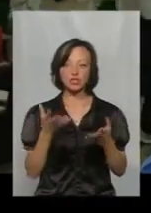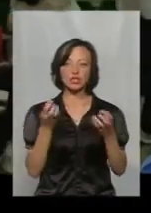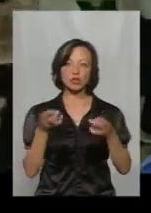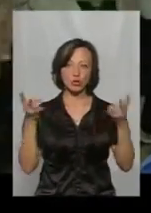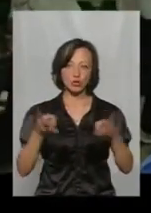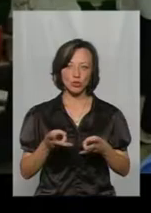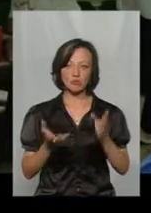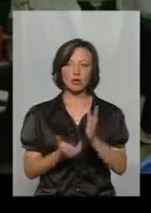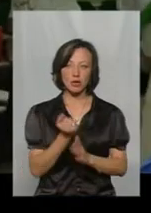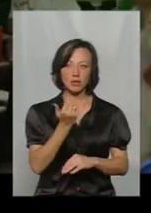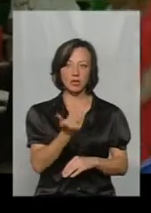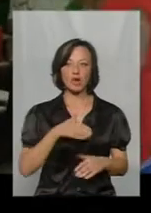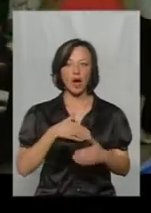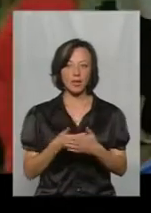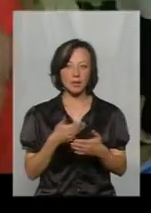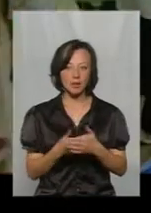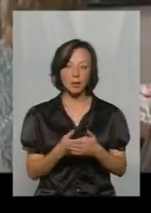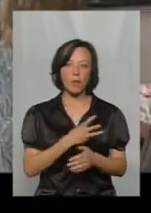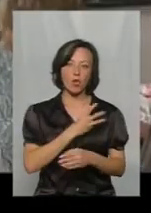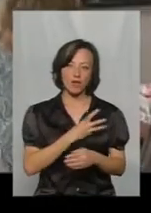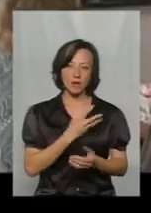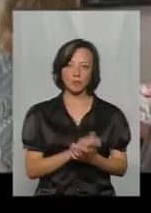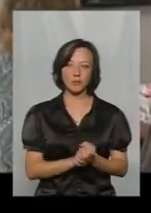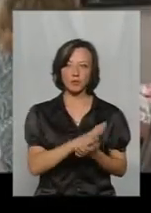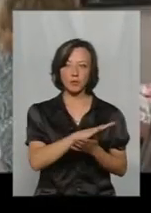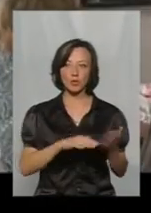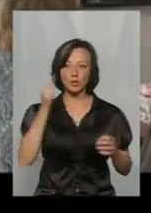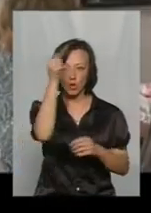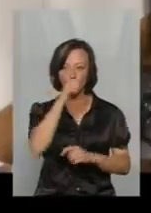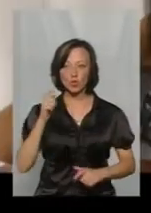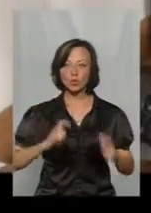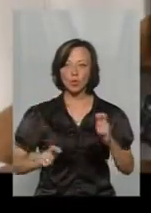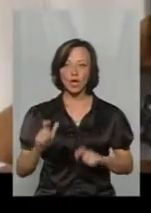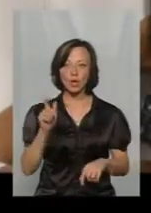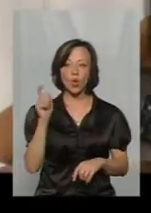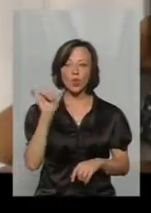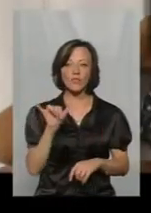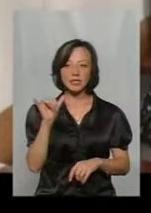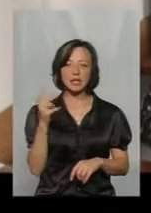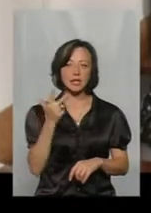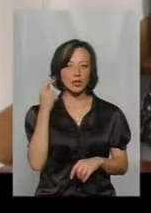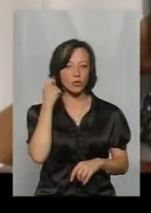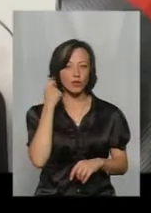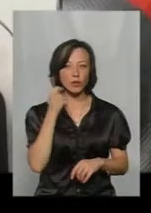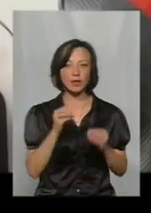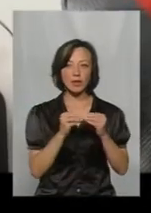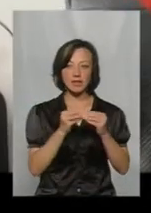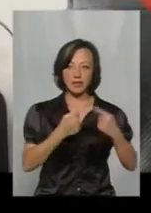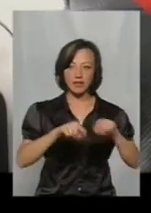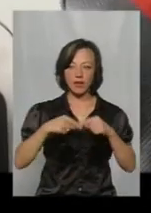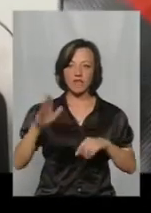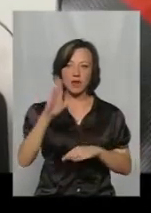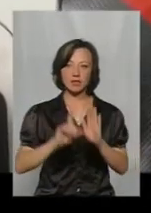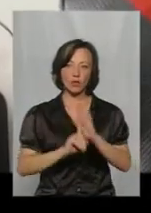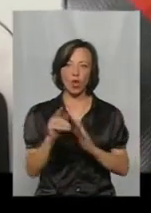потребують підтримки їхньої активності, мотивації. Впродовж року студенти університету третього віку навчалися на десяти факультетах. У вересні